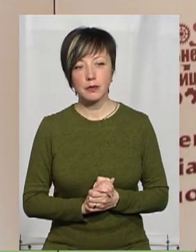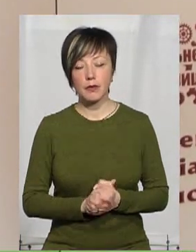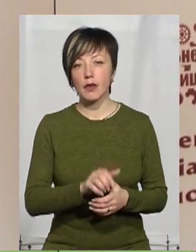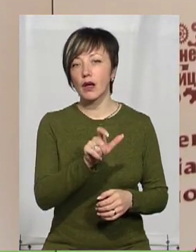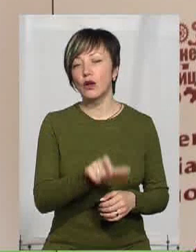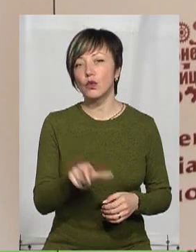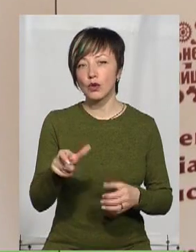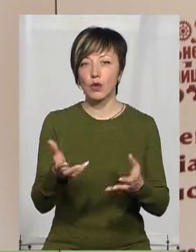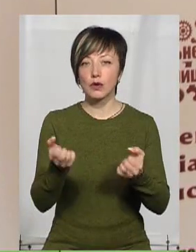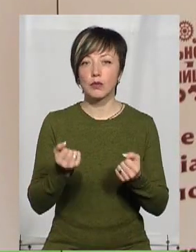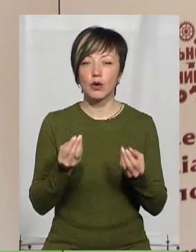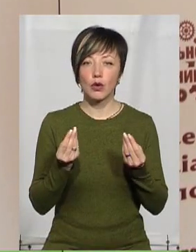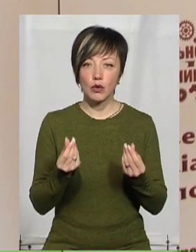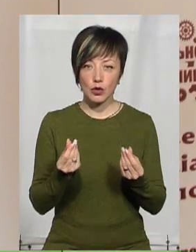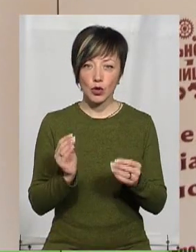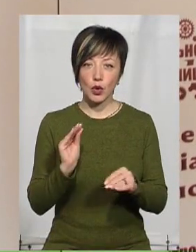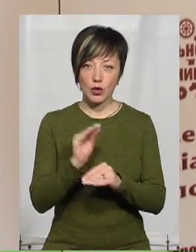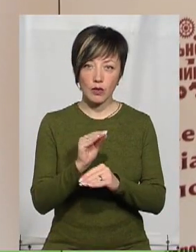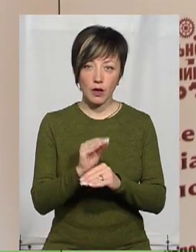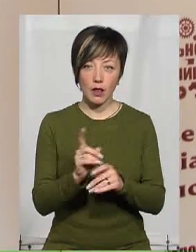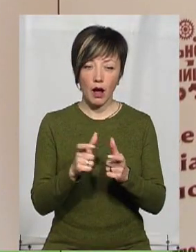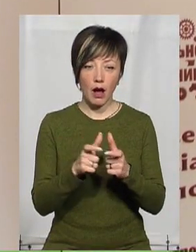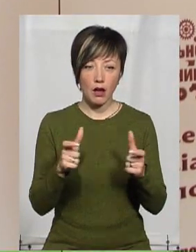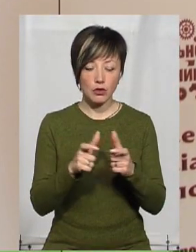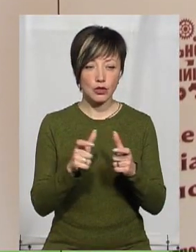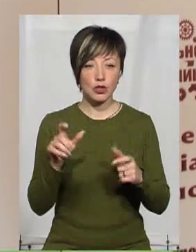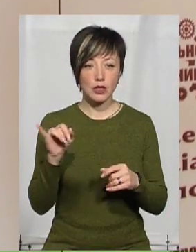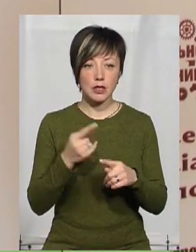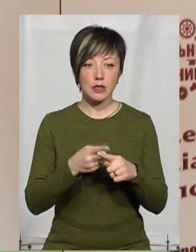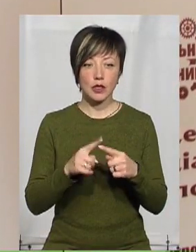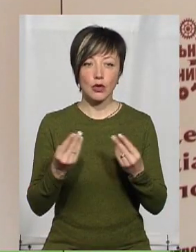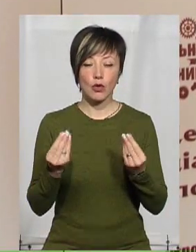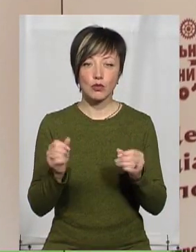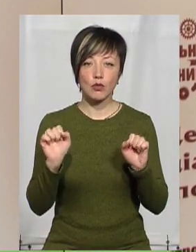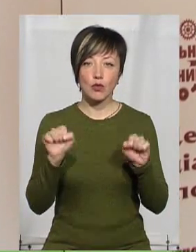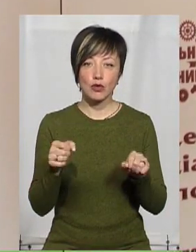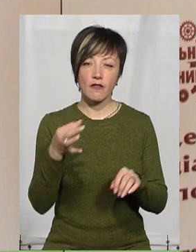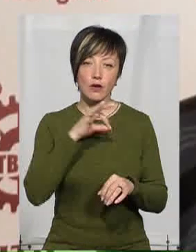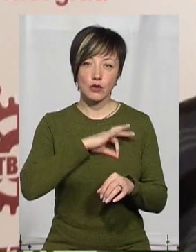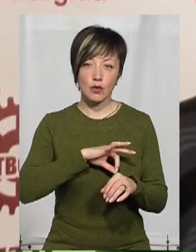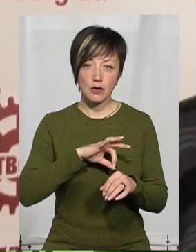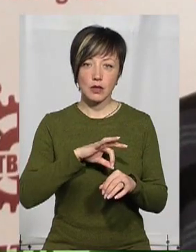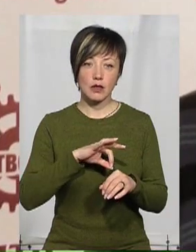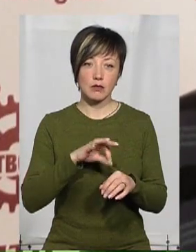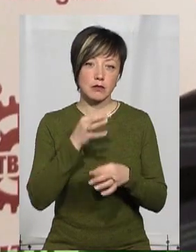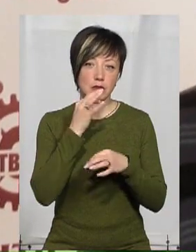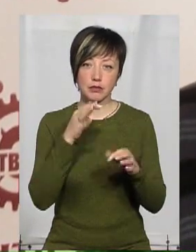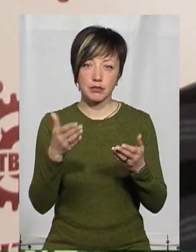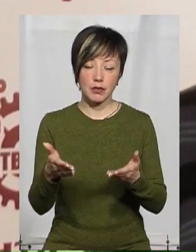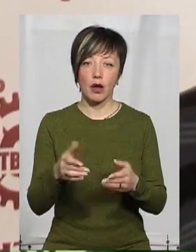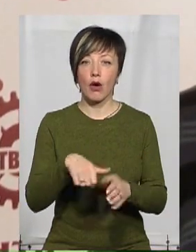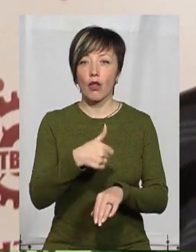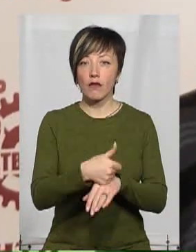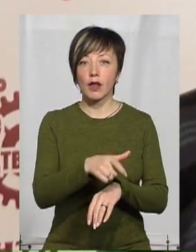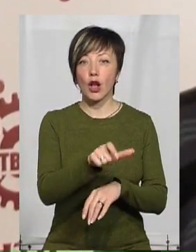люди отримали додаткові гроші на карточки. І ці гроші вони можуть використовувати інтерактивно. Саме головне, щоб люди